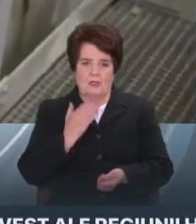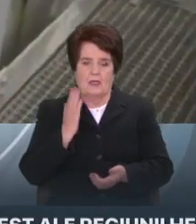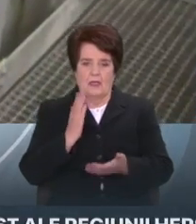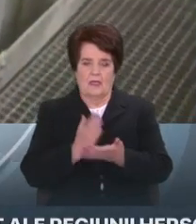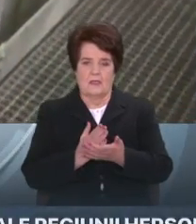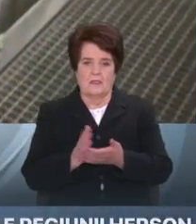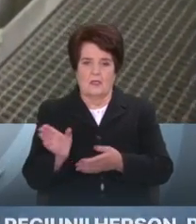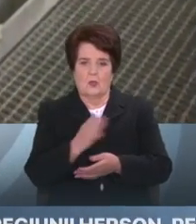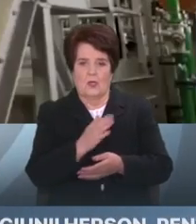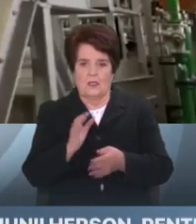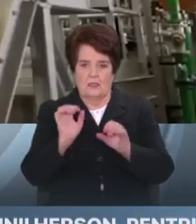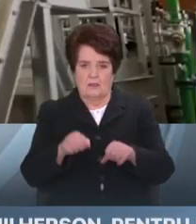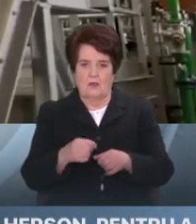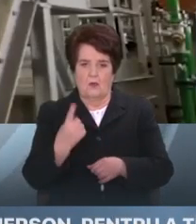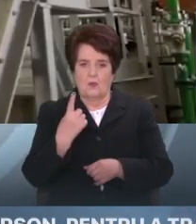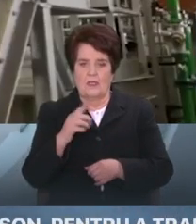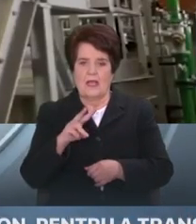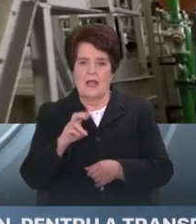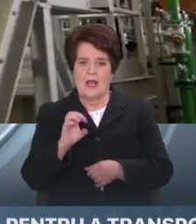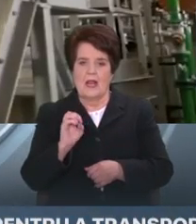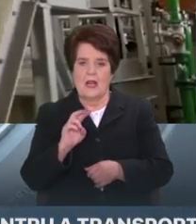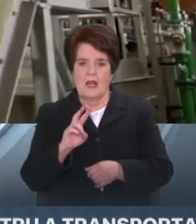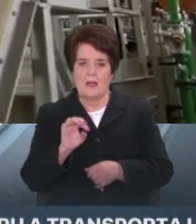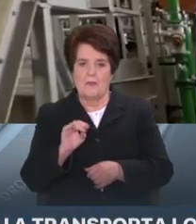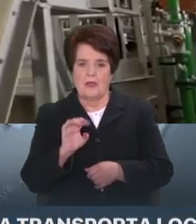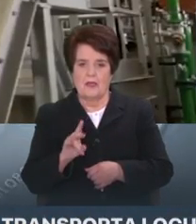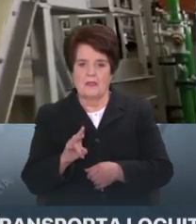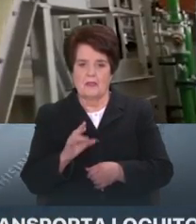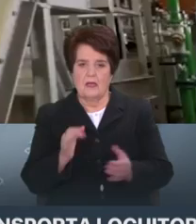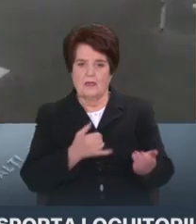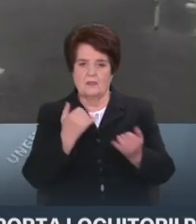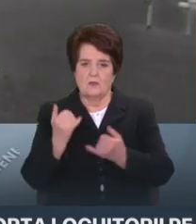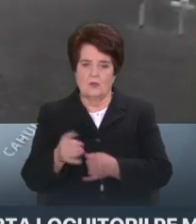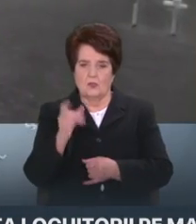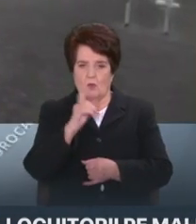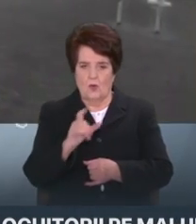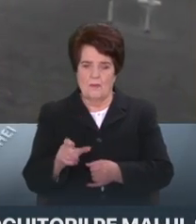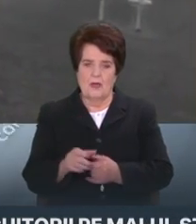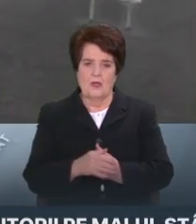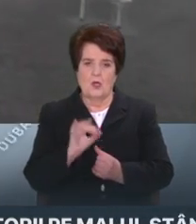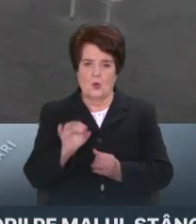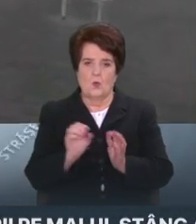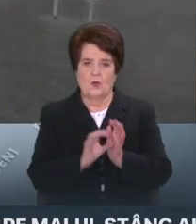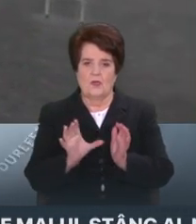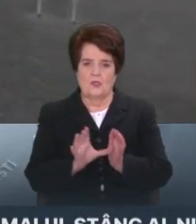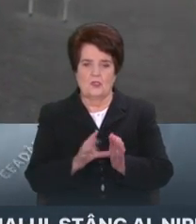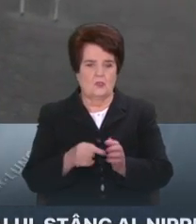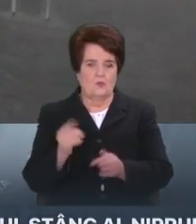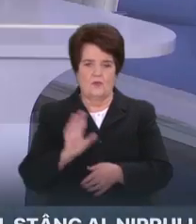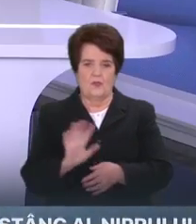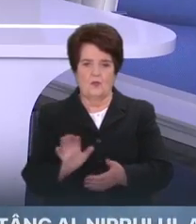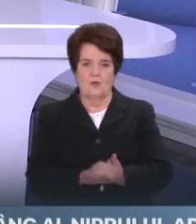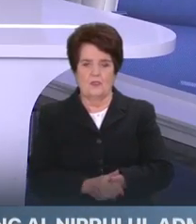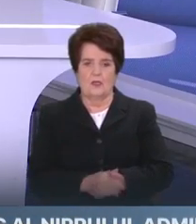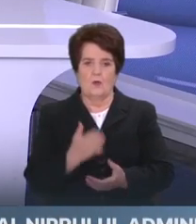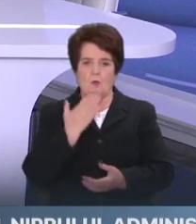sigur că prețul este un element, dar prioritatea noastră principală este să asigurăm consumatorii cu energie. Nimeni să nu fie deconectat. Și o